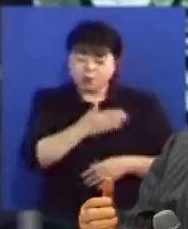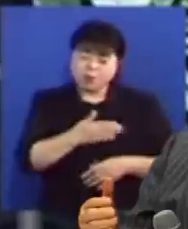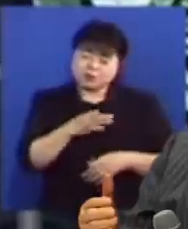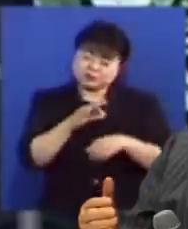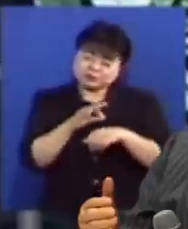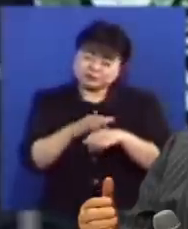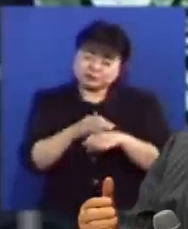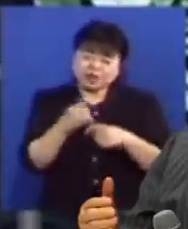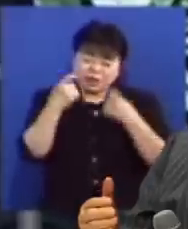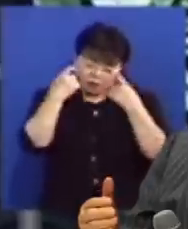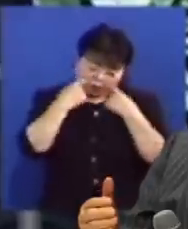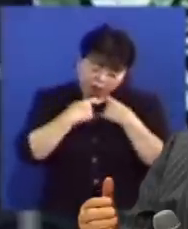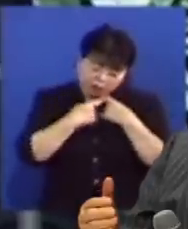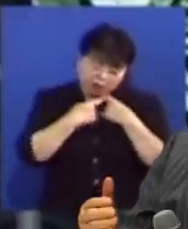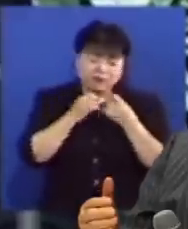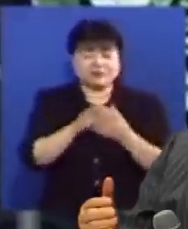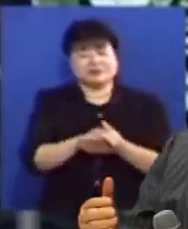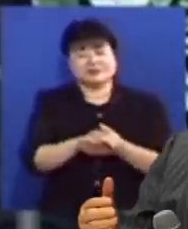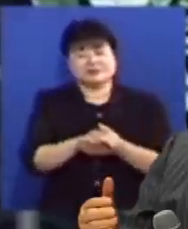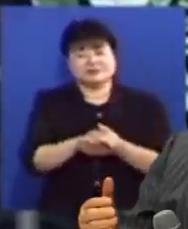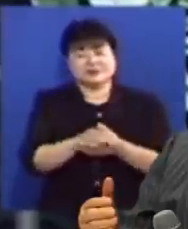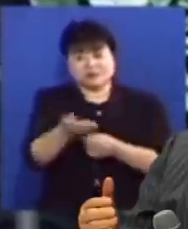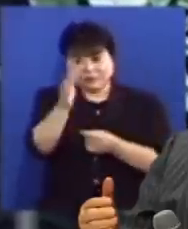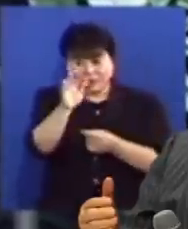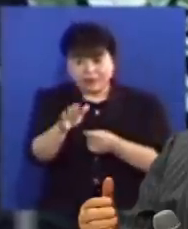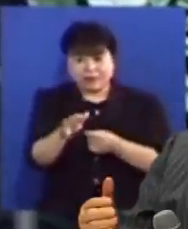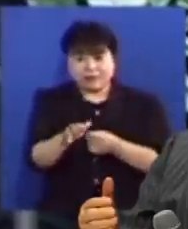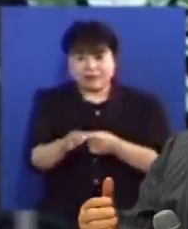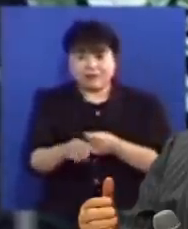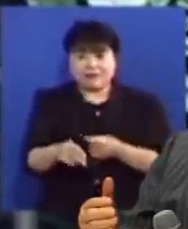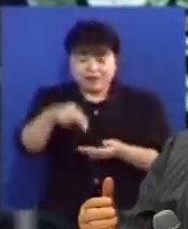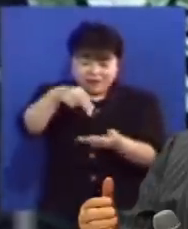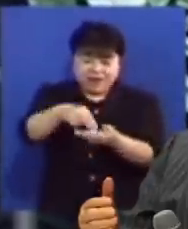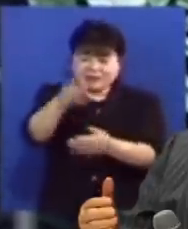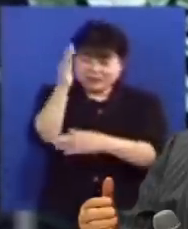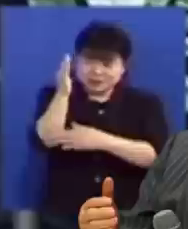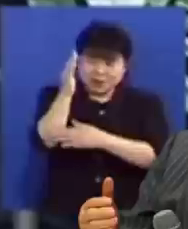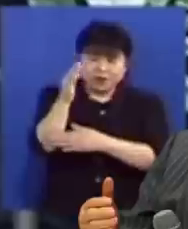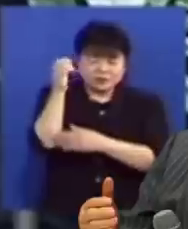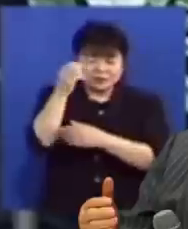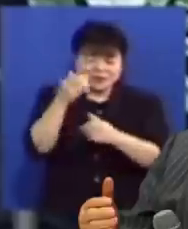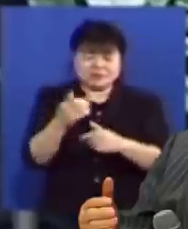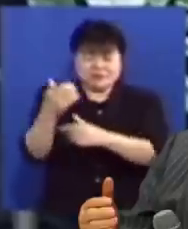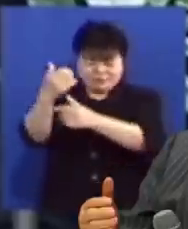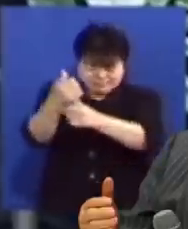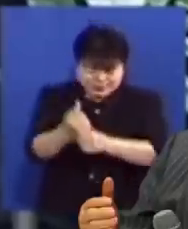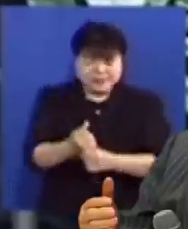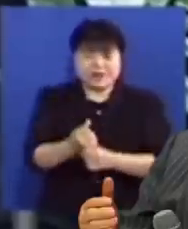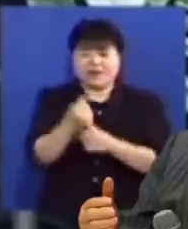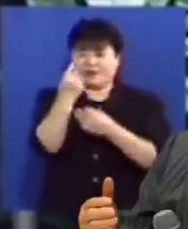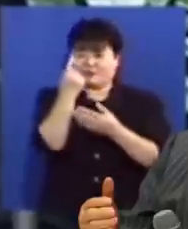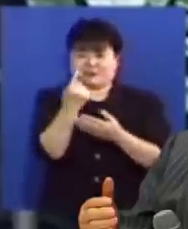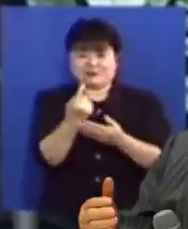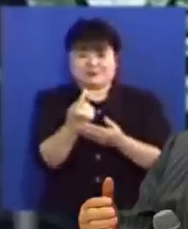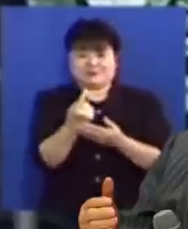허약하고 그런데 강단에 서면 성령께서 쫙 오시면